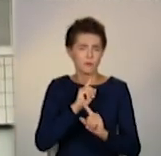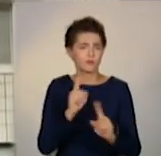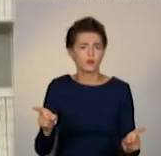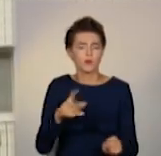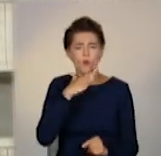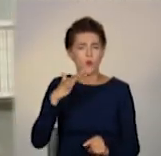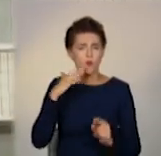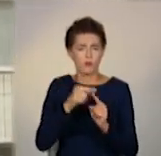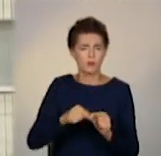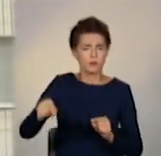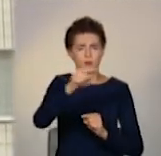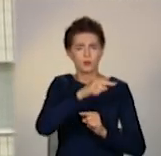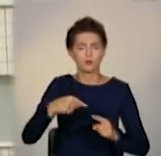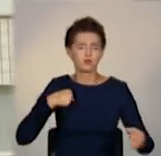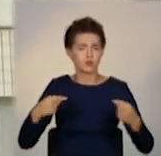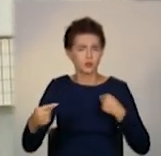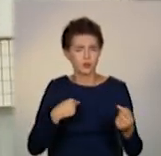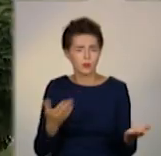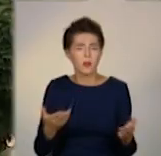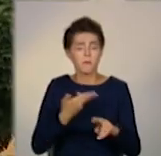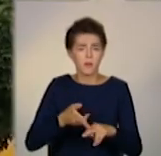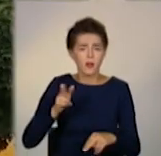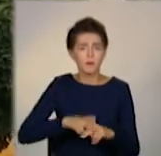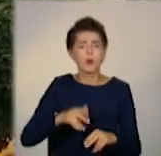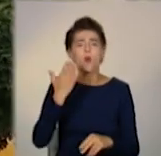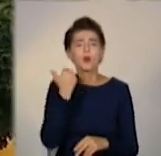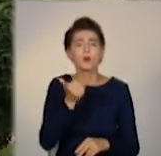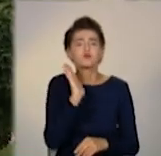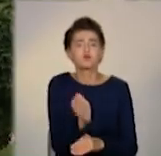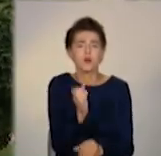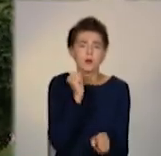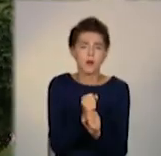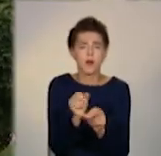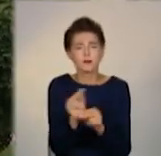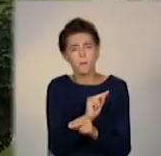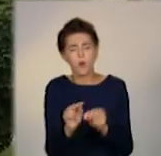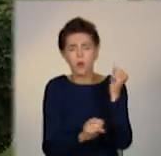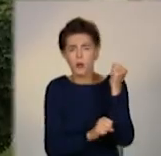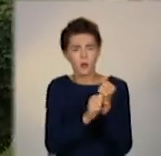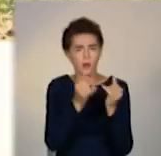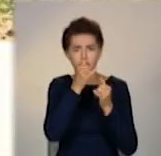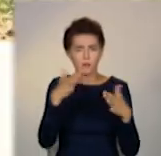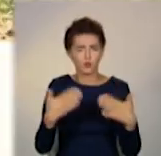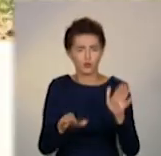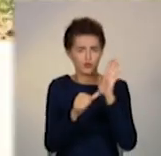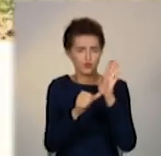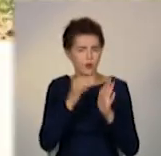жителів регіону буде вирішена. Однак приступити до потрібних робіт комунальники не можуть шостий рік.